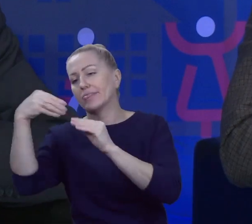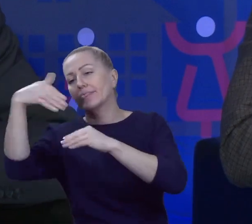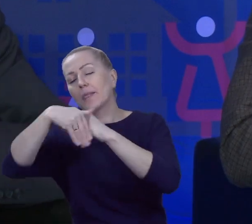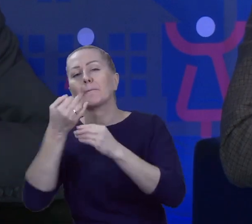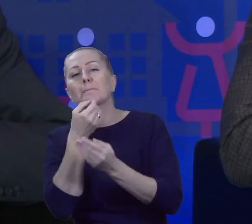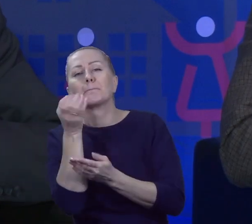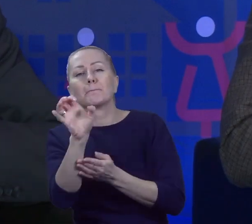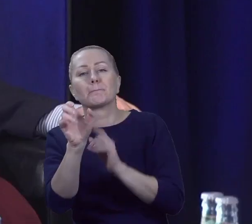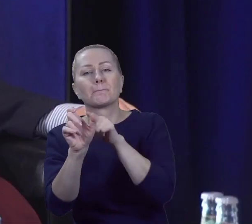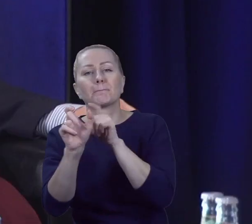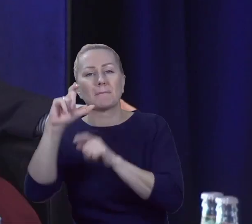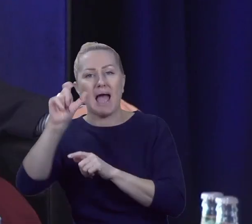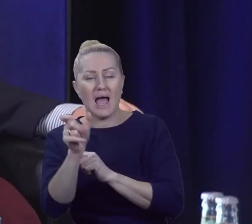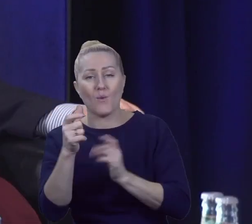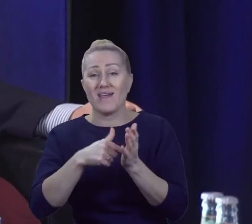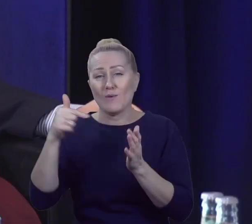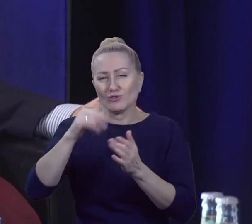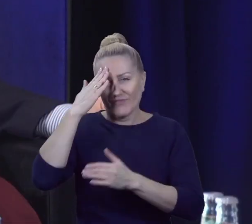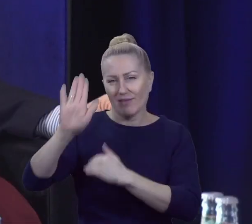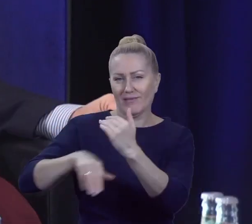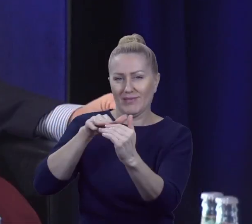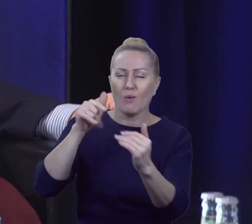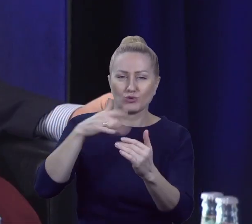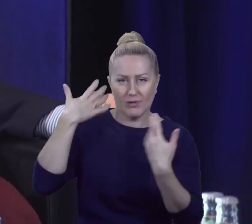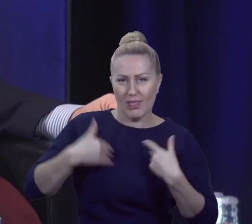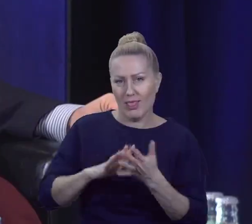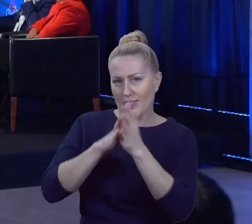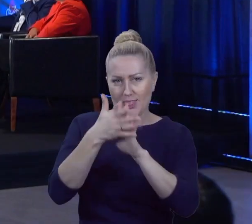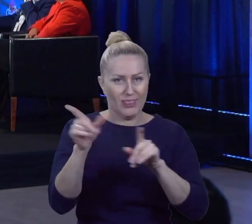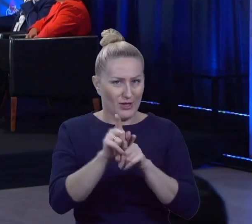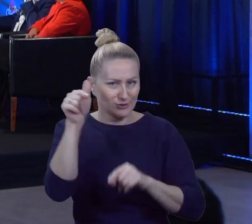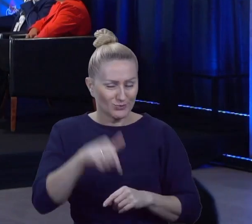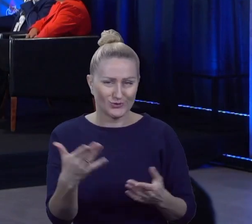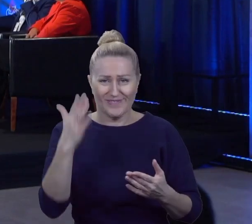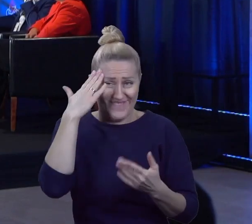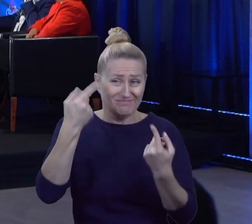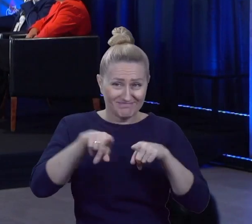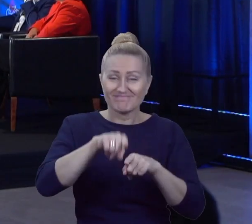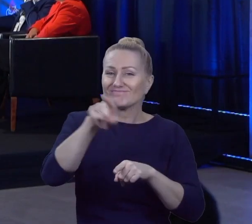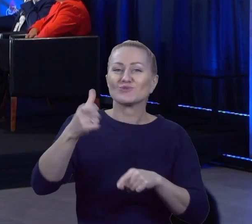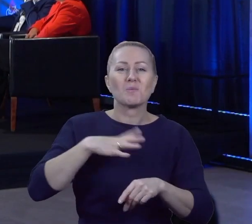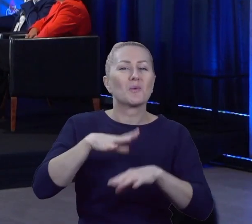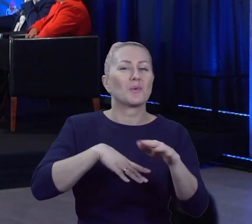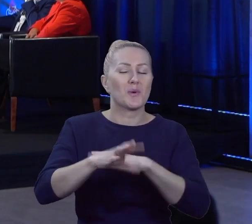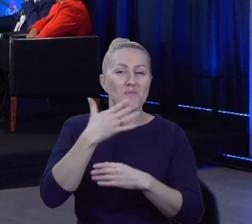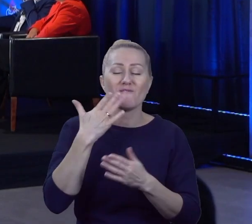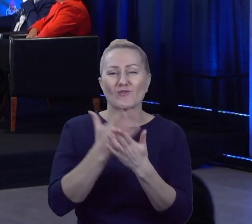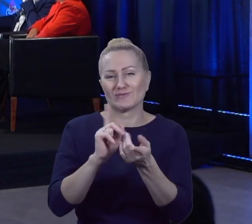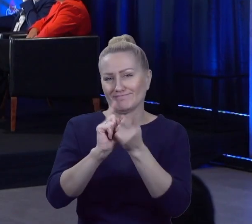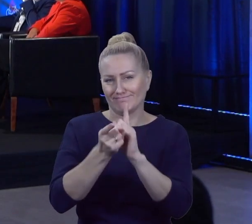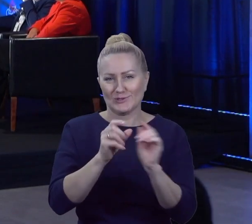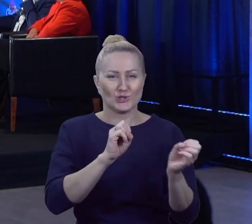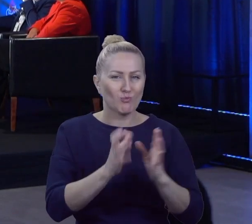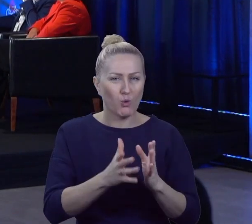się przystosowywać oczywiście, trzeba się zmieniać. Tu nie ulega wątpliwości. Tak jak tutaj Państwo mówicie, zmieniły się sposoby, zmieniły się zasady.